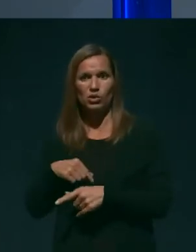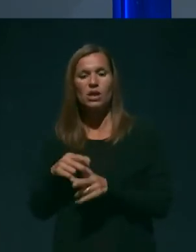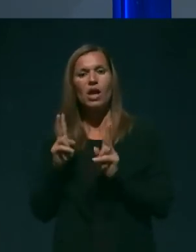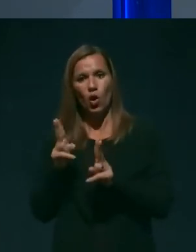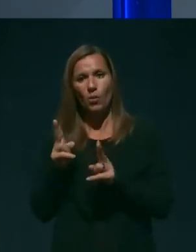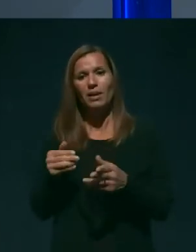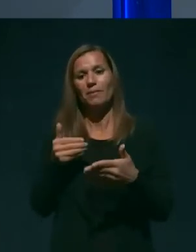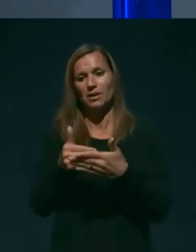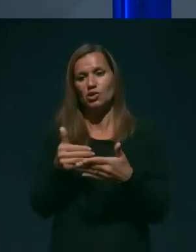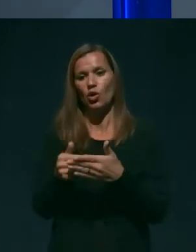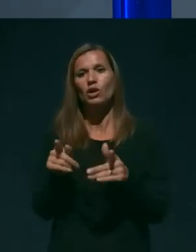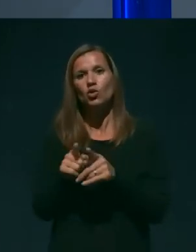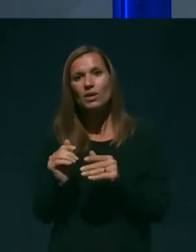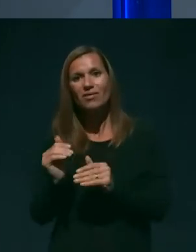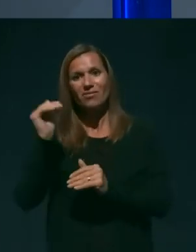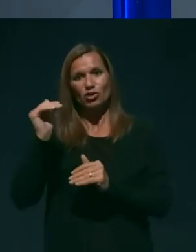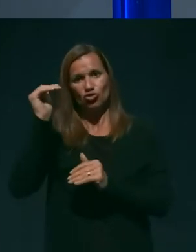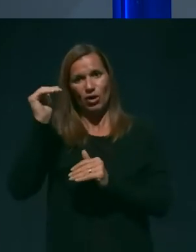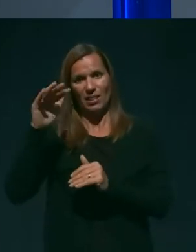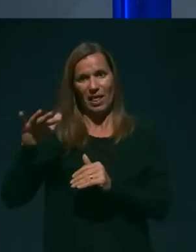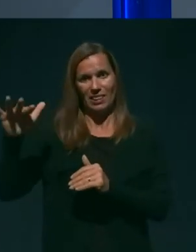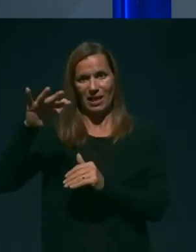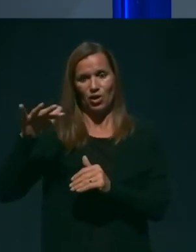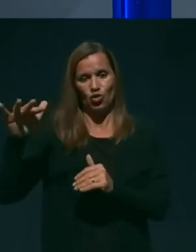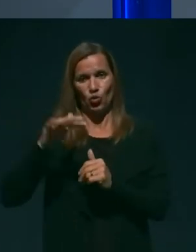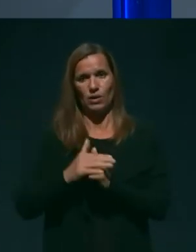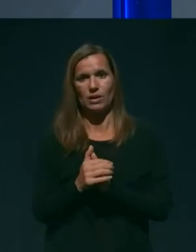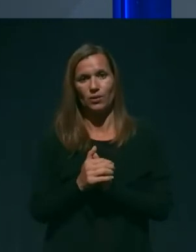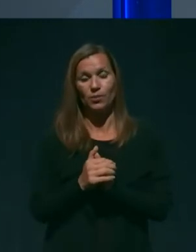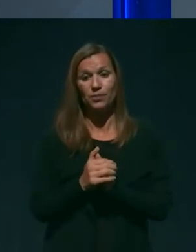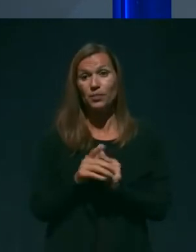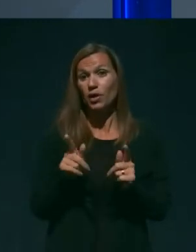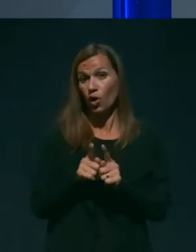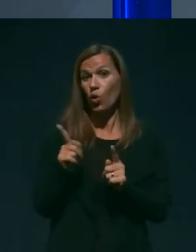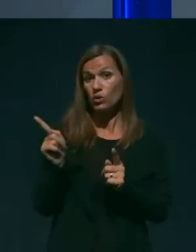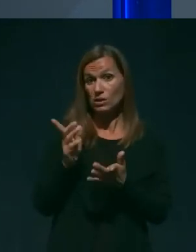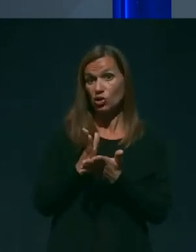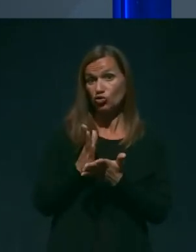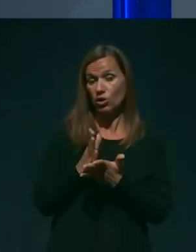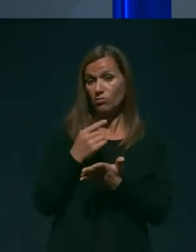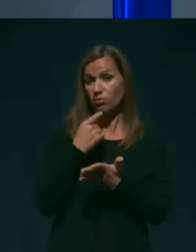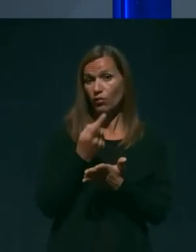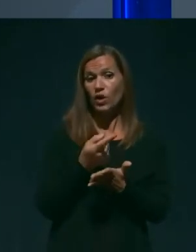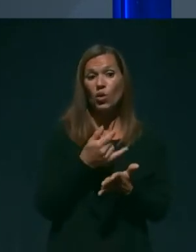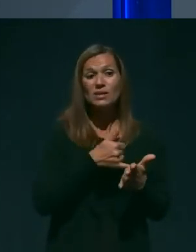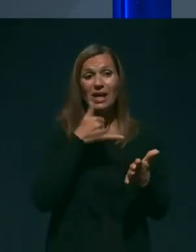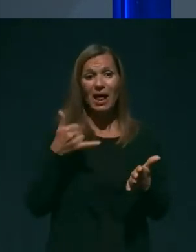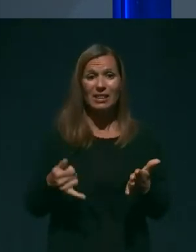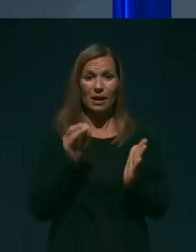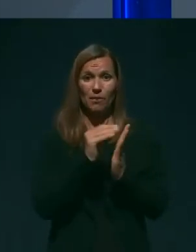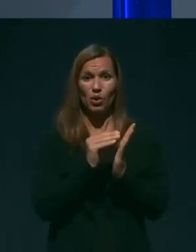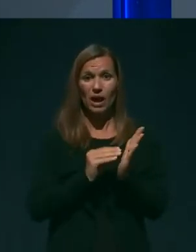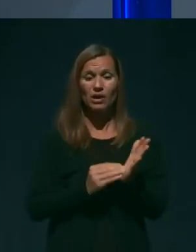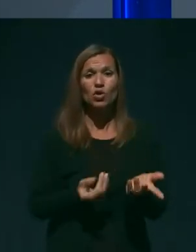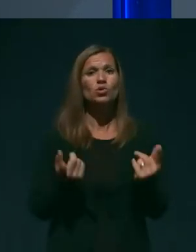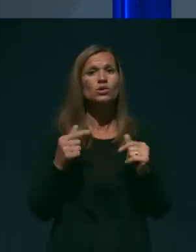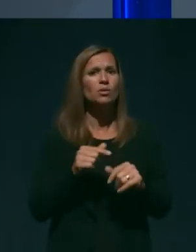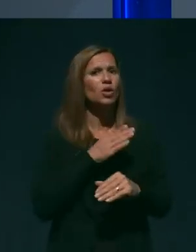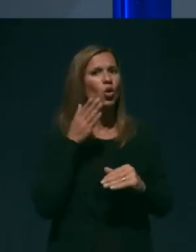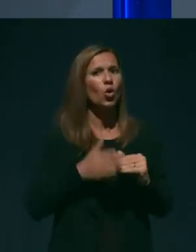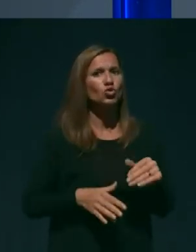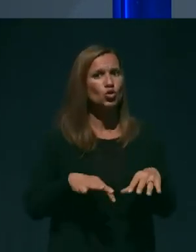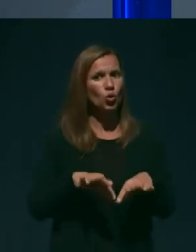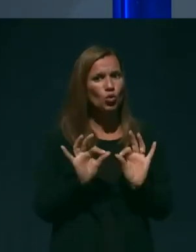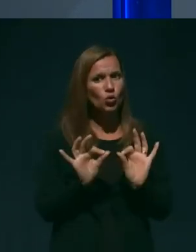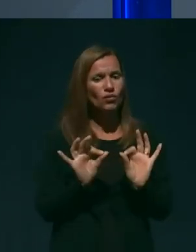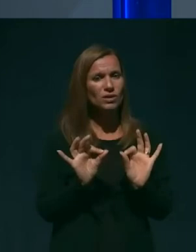teritorijo. Zdaj, kot ste rekel, zadnjih podatkov oziroma čist dokončne ugotovitve